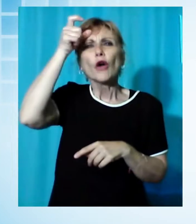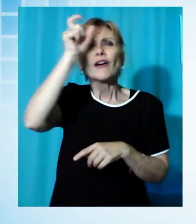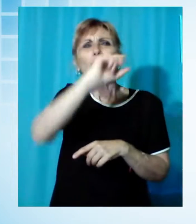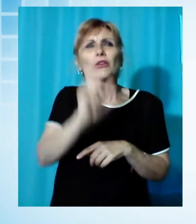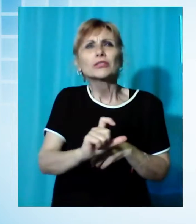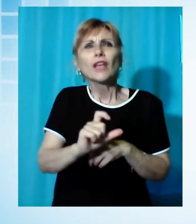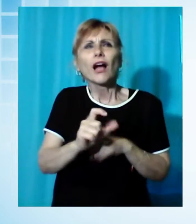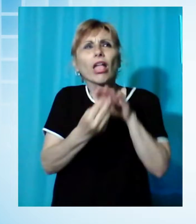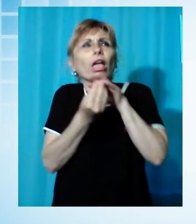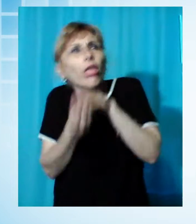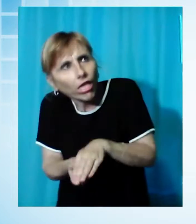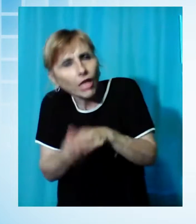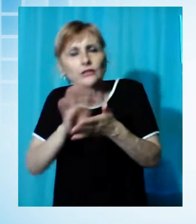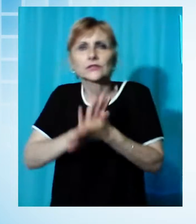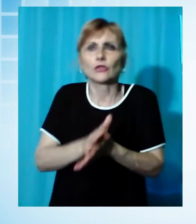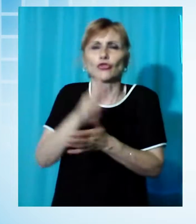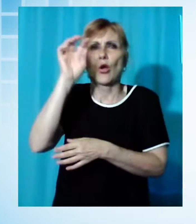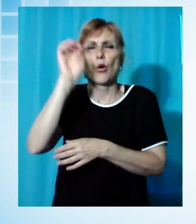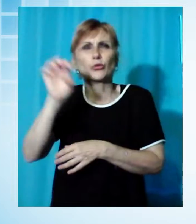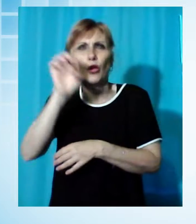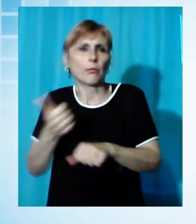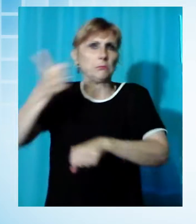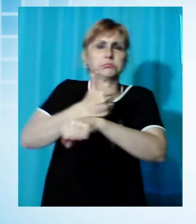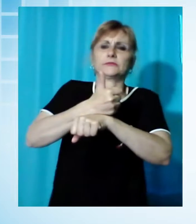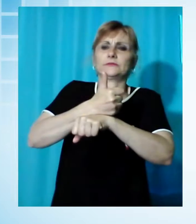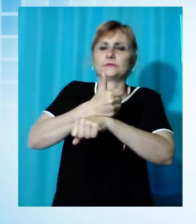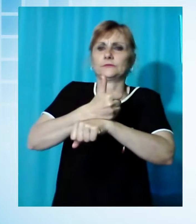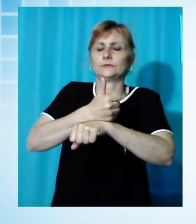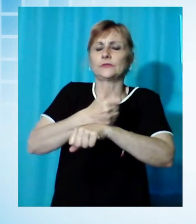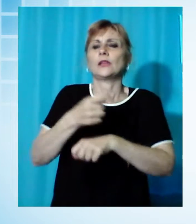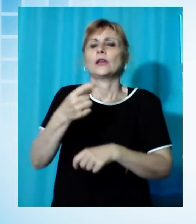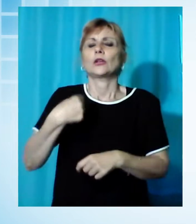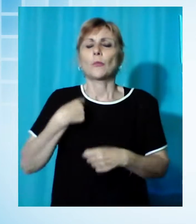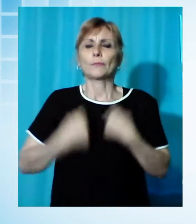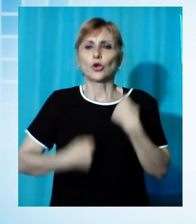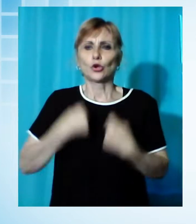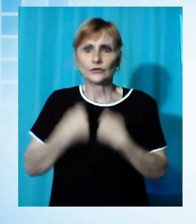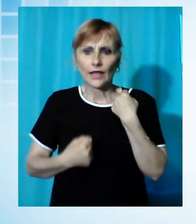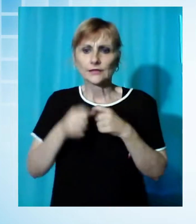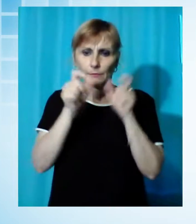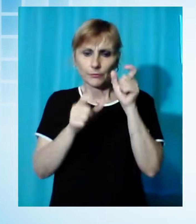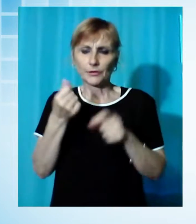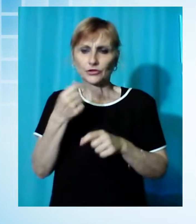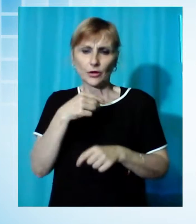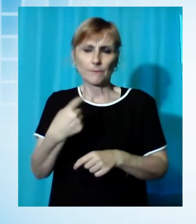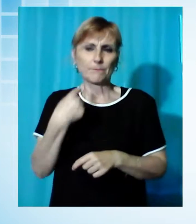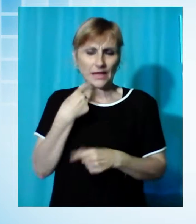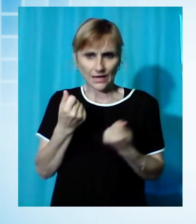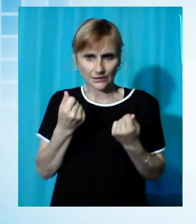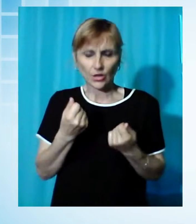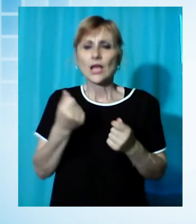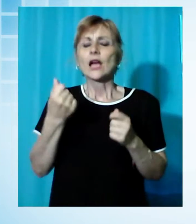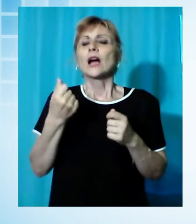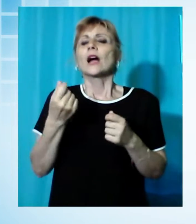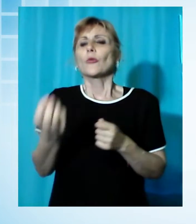lavoro che molti hanno perso, reddito, la casa integrazione non è arrivata, i 600 euro sono una